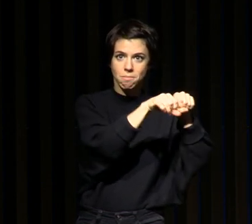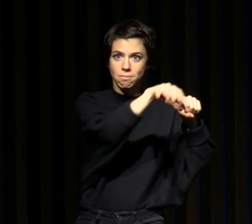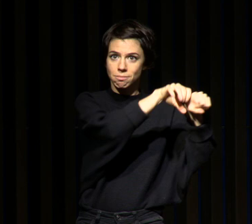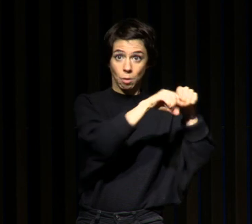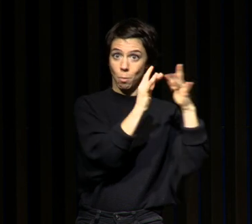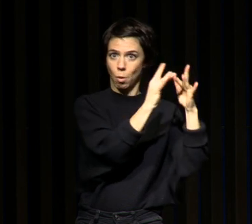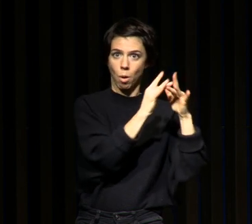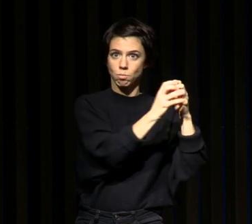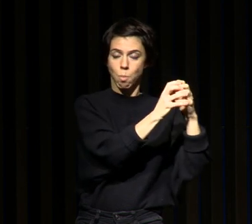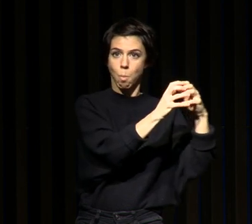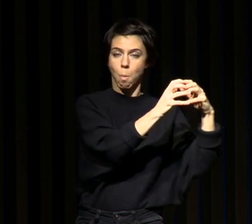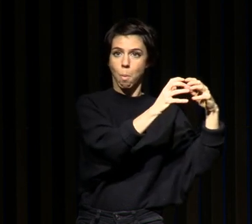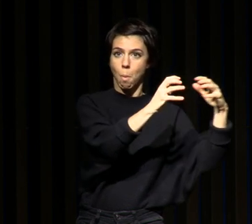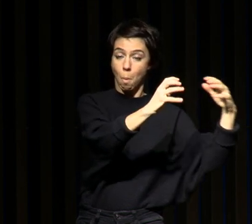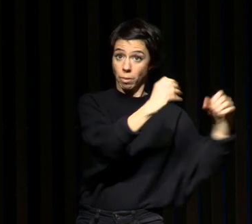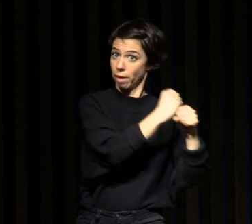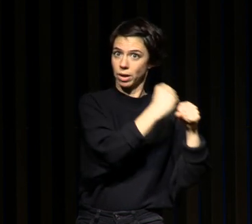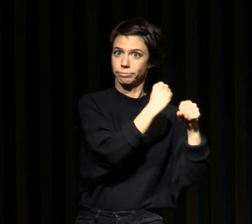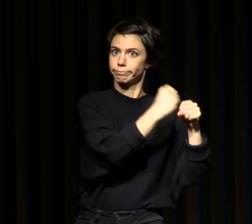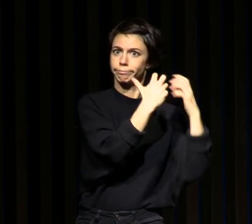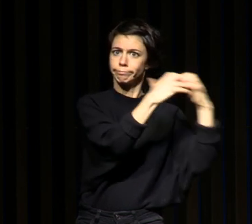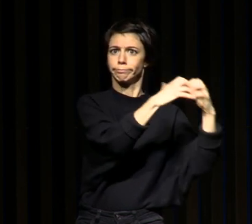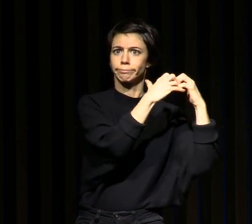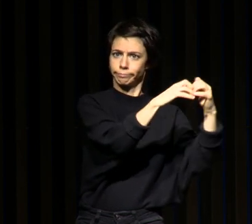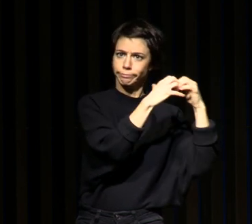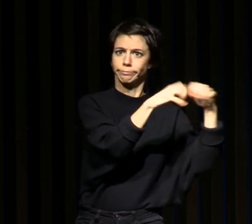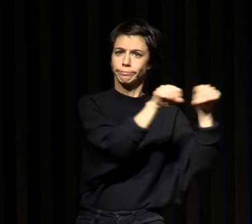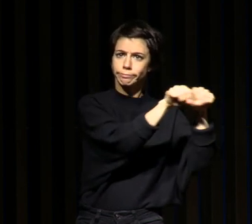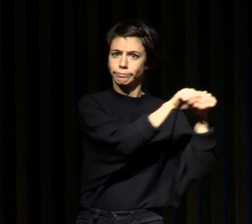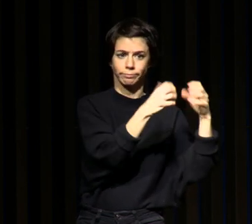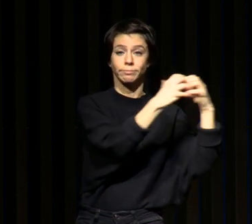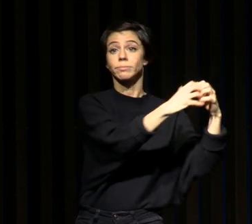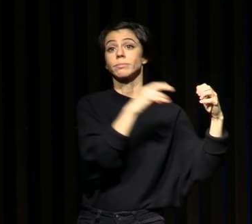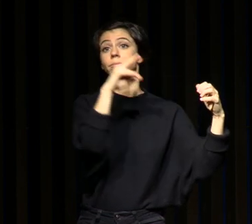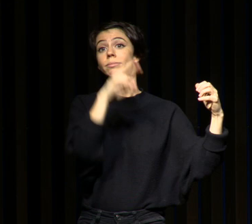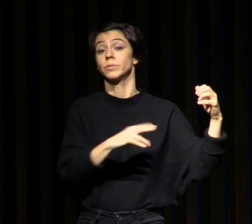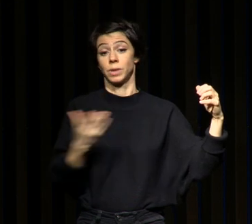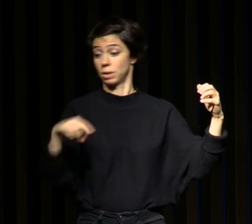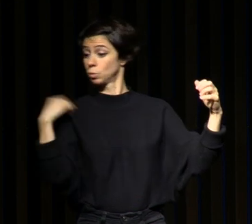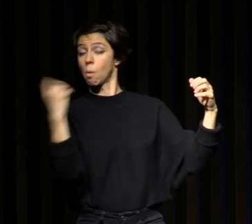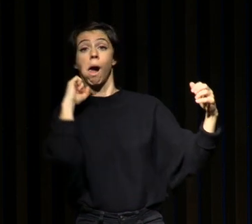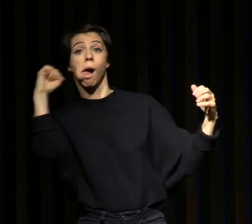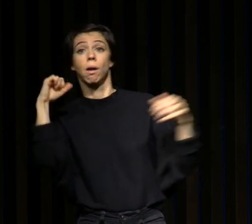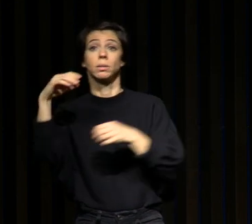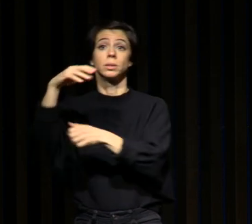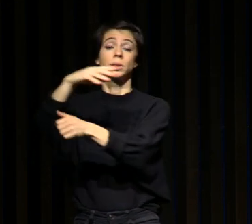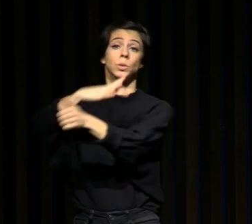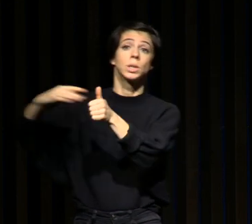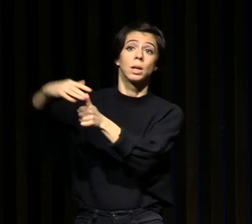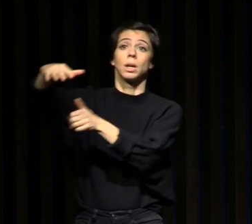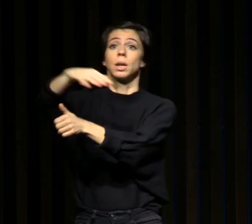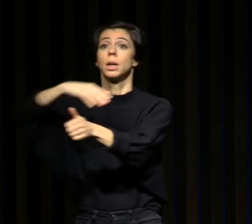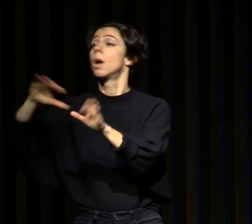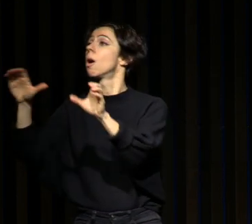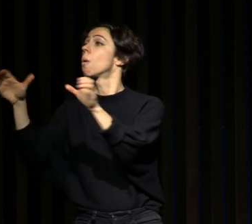neuronales. Et donc, si socialement, on a tendance à vouloir ajuster nos rythmes par rapport aux